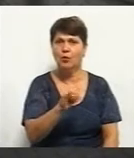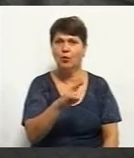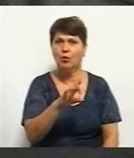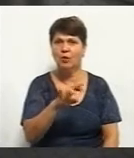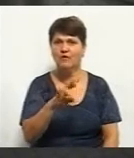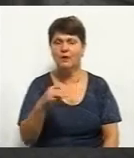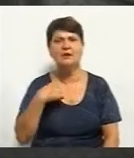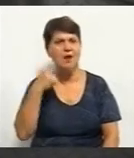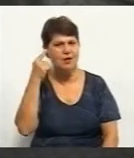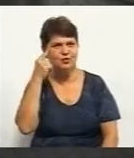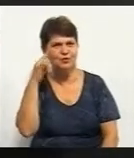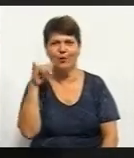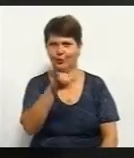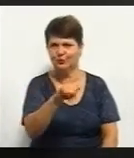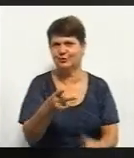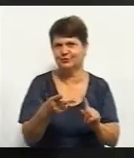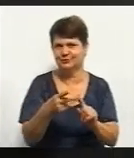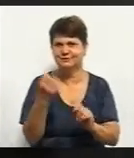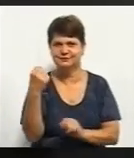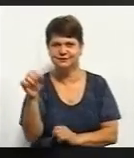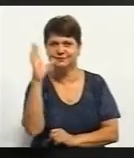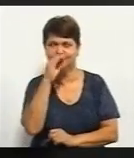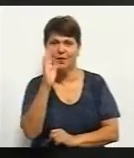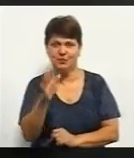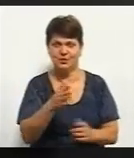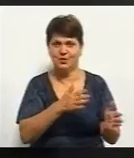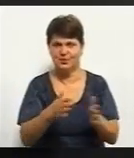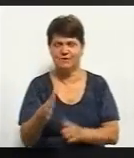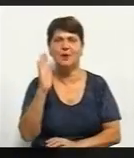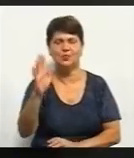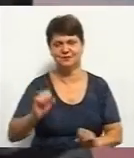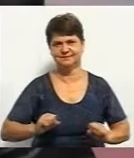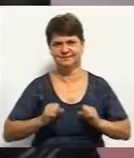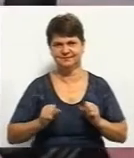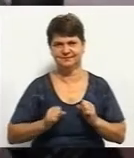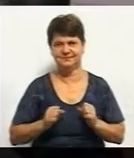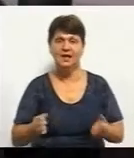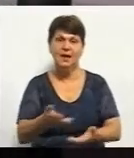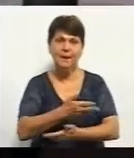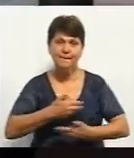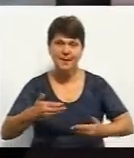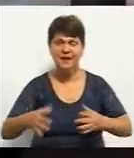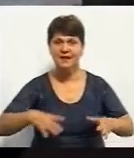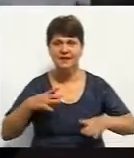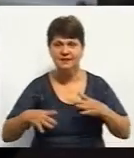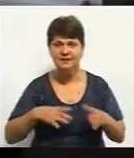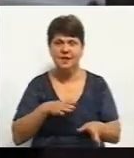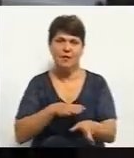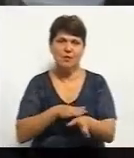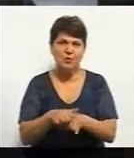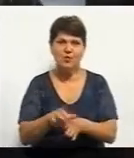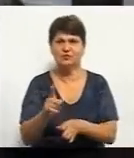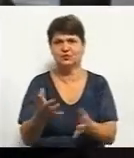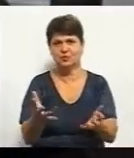думаю, що він виграє у нього і цього разу. Будемо готуватися, будемо старатися. Ми турніруємося з Олександром Шевненковим, щоб